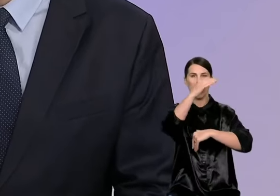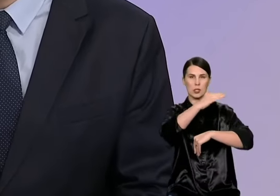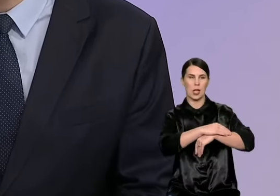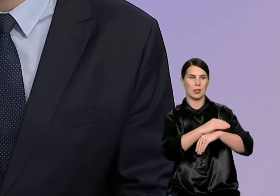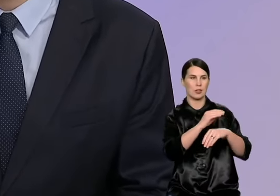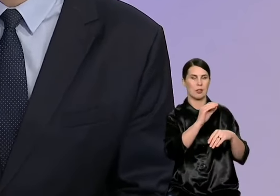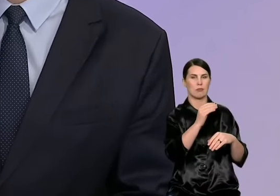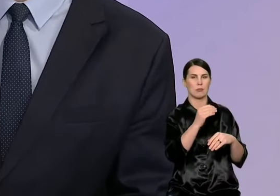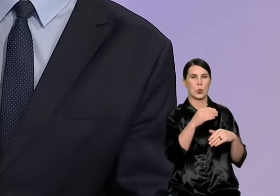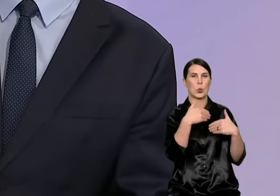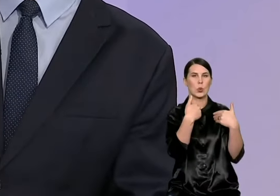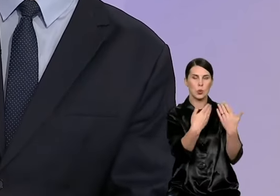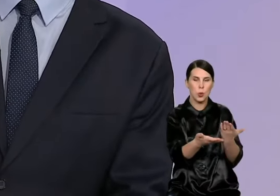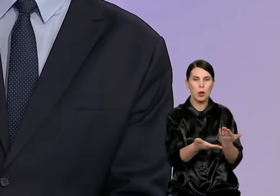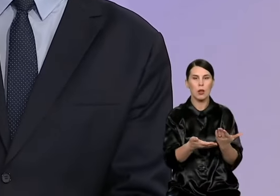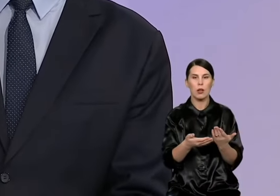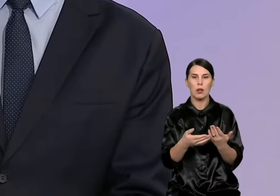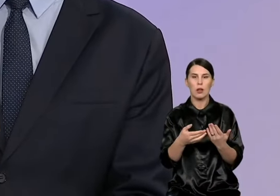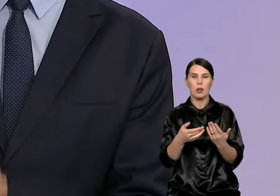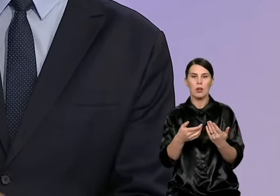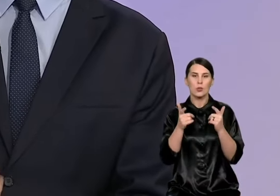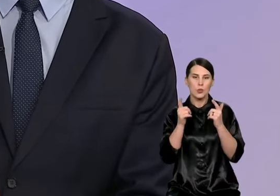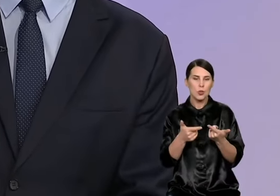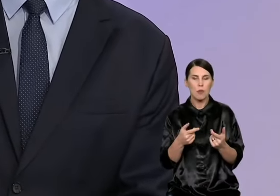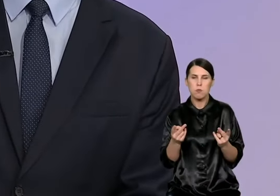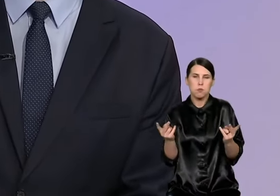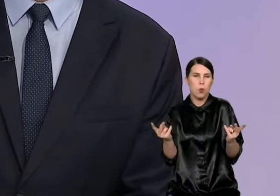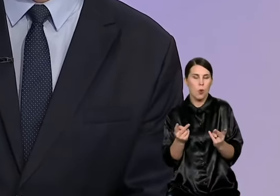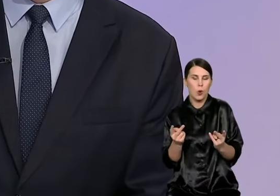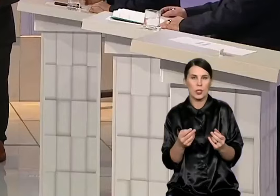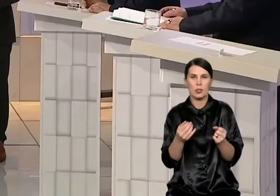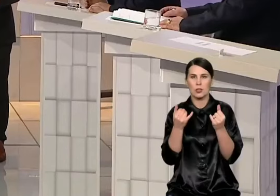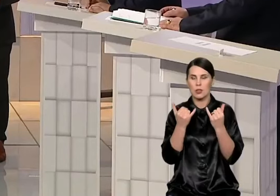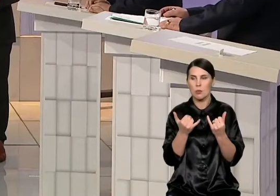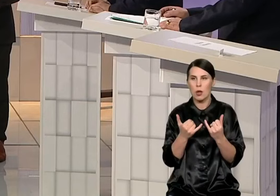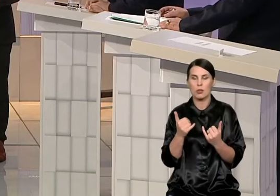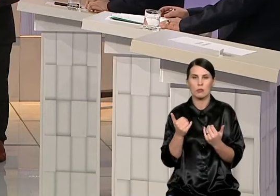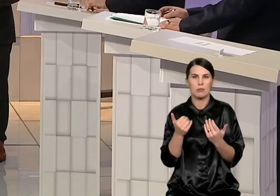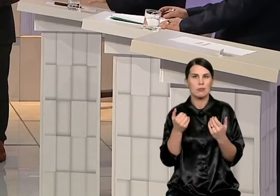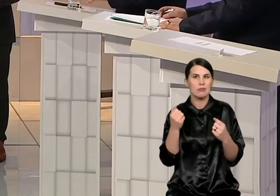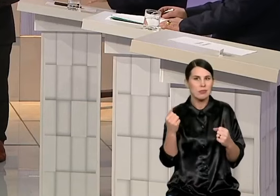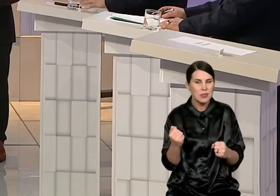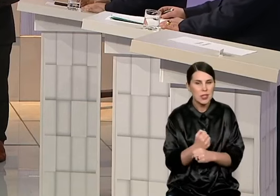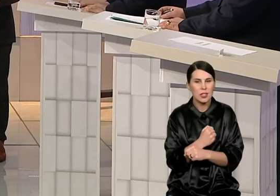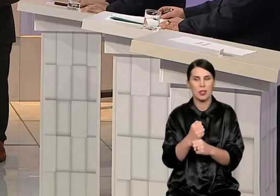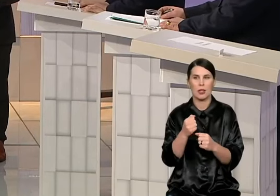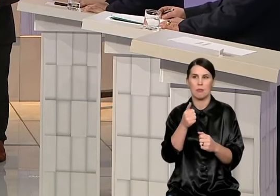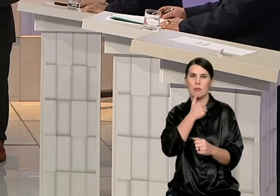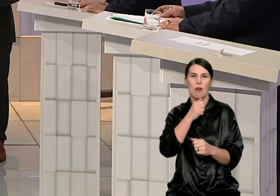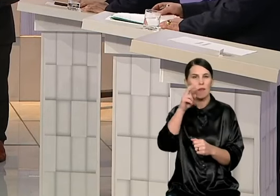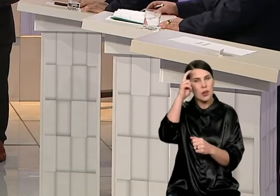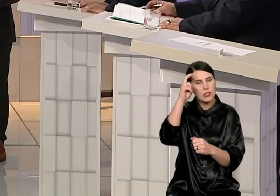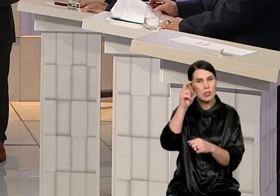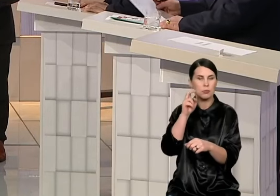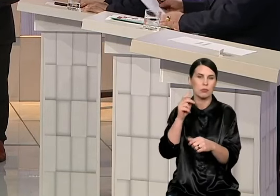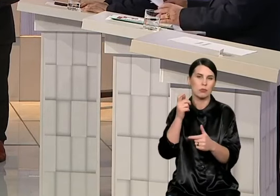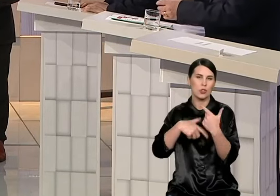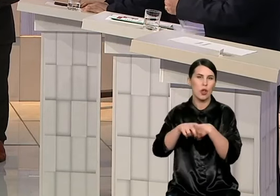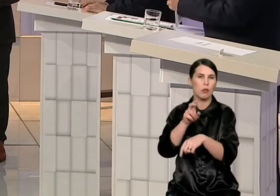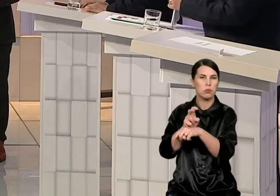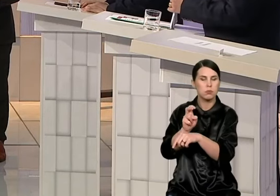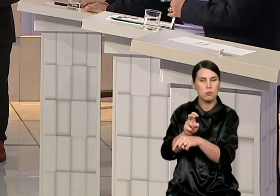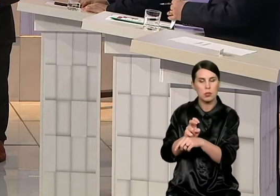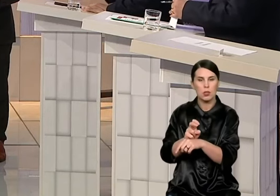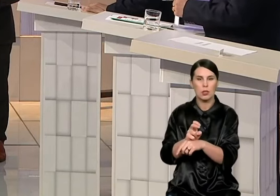tentintą didžiulį poreitį, kuris vis dar egzistuoja. Ačiūsiu. Yra didžiulis poreitis darželių, kuris įtišial nėra patendintas, kad ir ką Vytauto Minimas